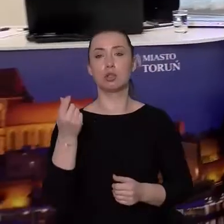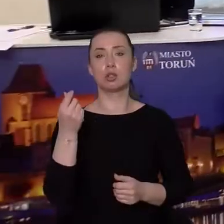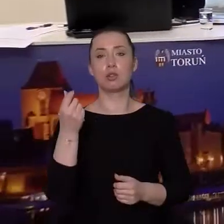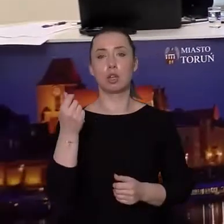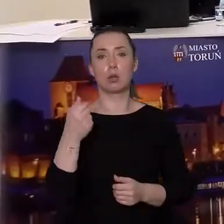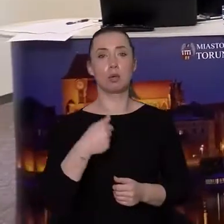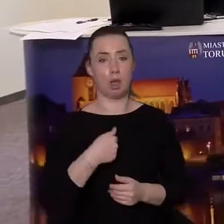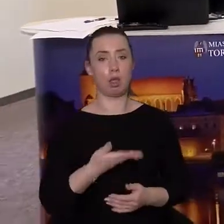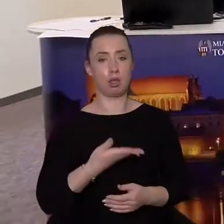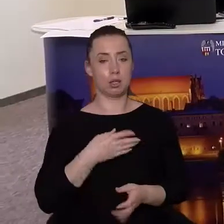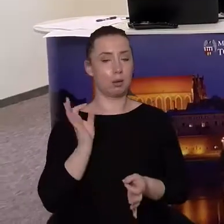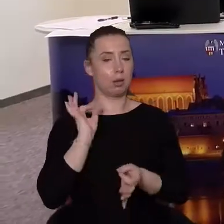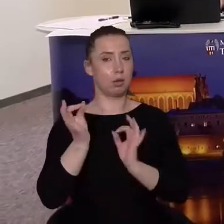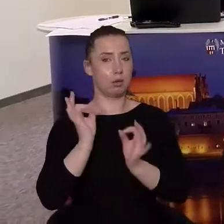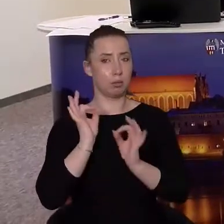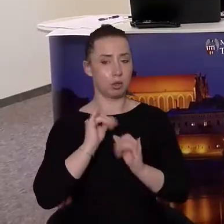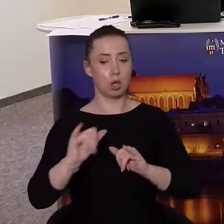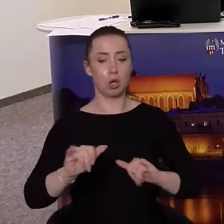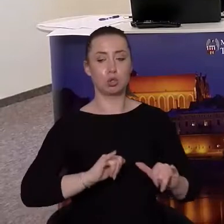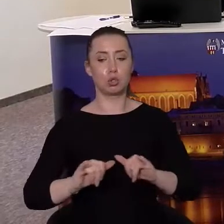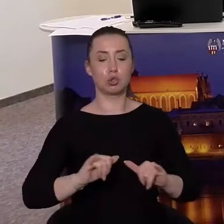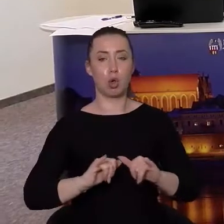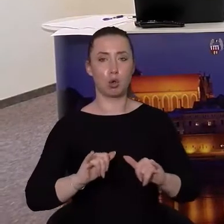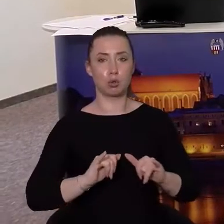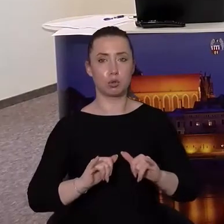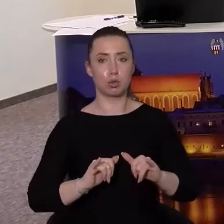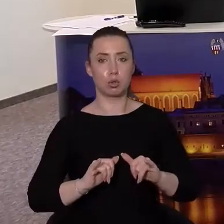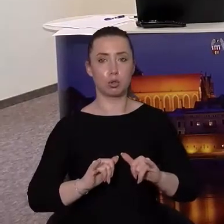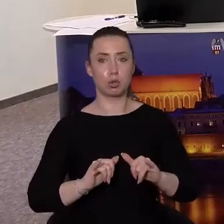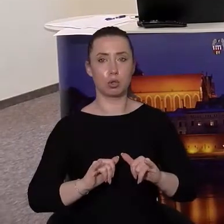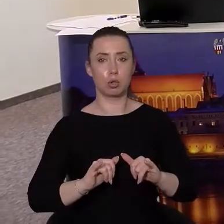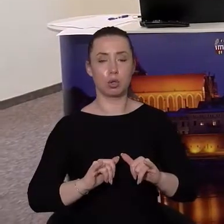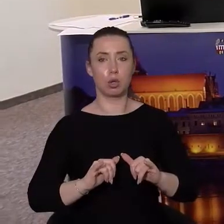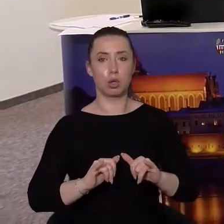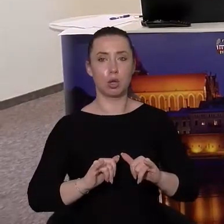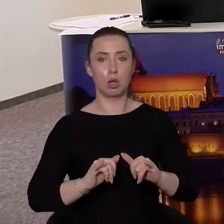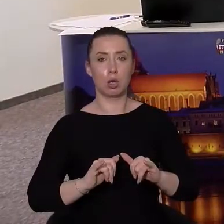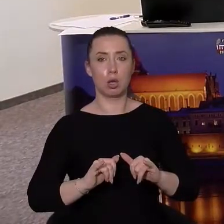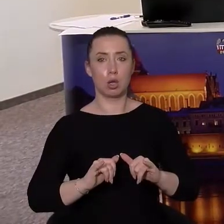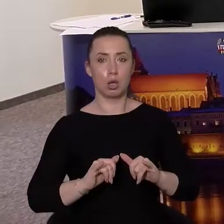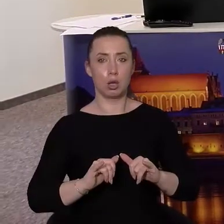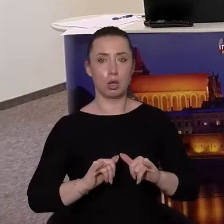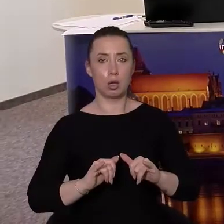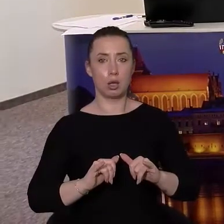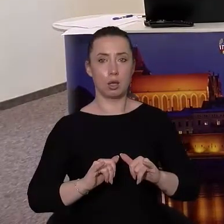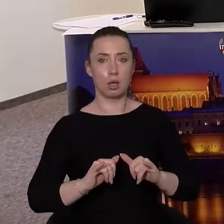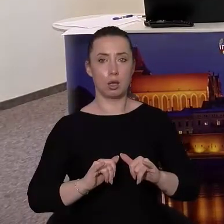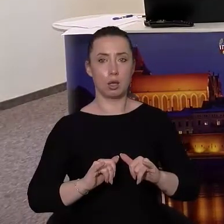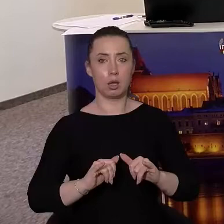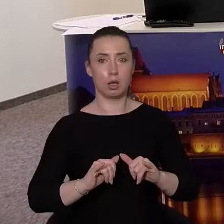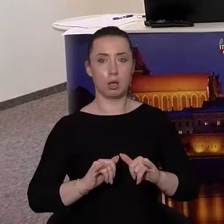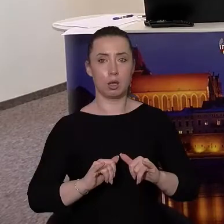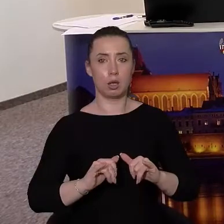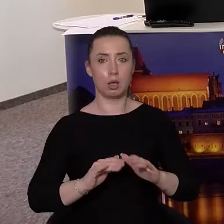dotarła do nas informacja, że rząd przychylił się do sugestii Izby Gospodarczej Komunikacji Miejskiej, żeby nie wprowadzać jednak